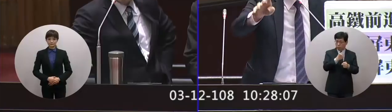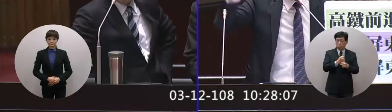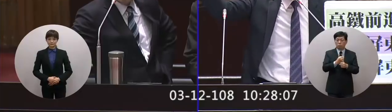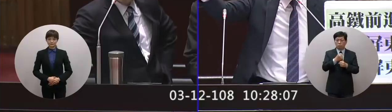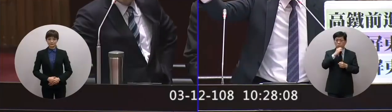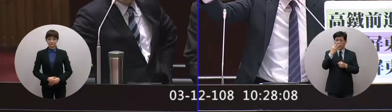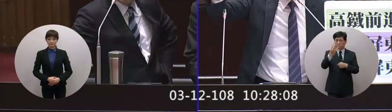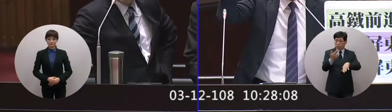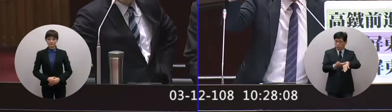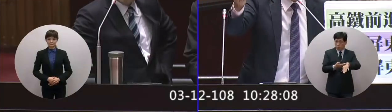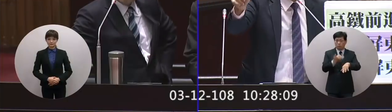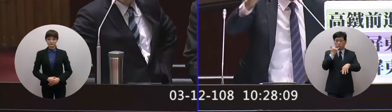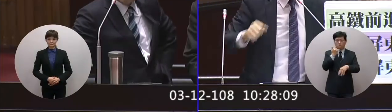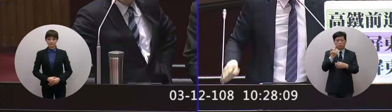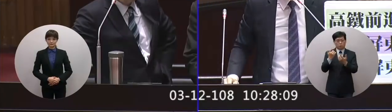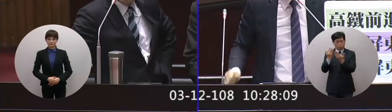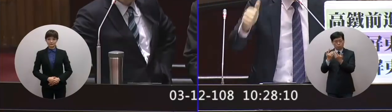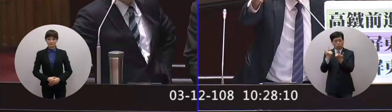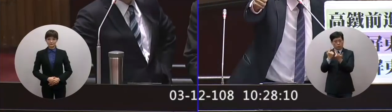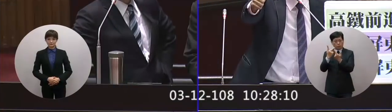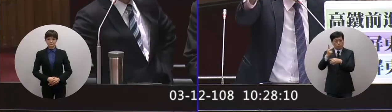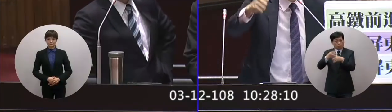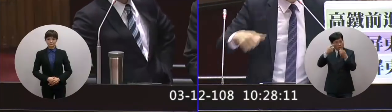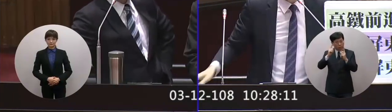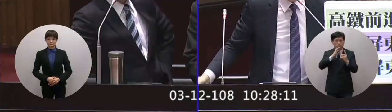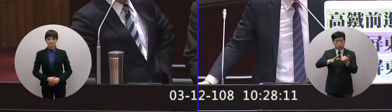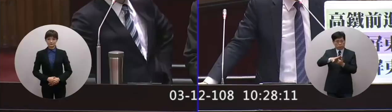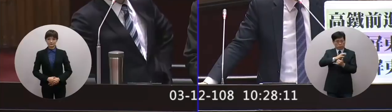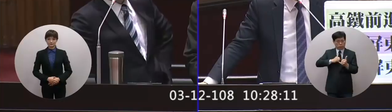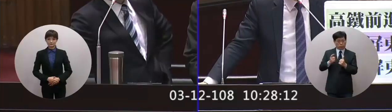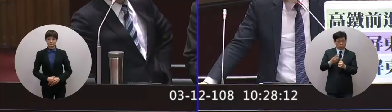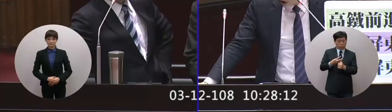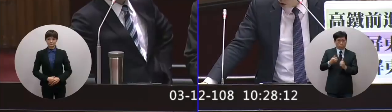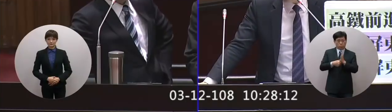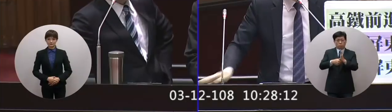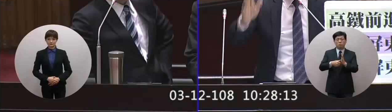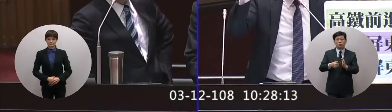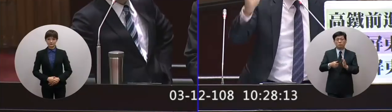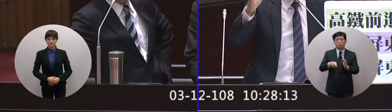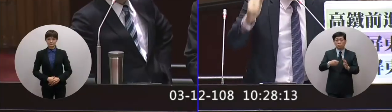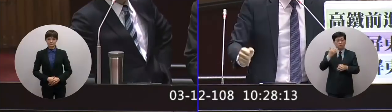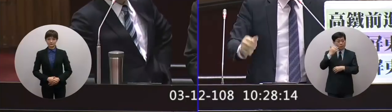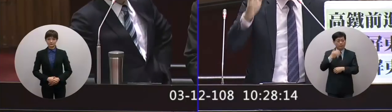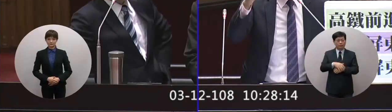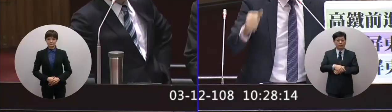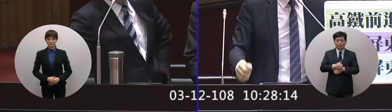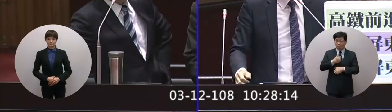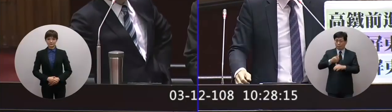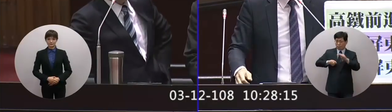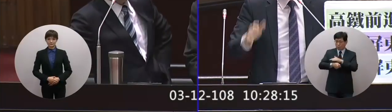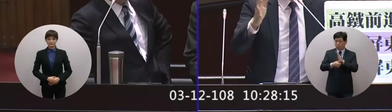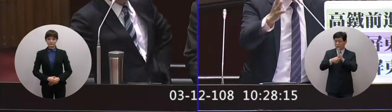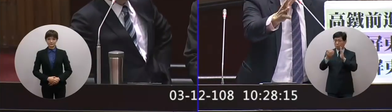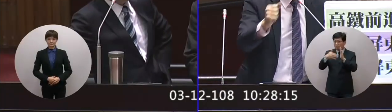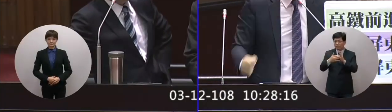我四季可以念什麼念台北科大台北科大是全國數一數二的科大所以說如果要進名